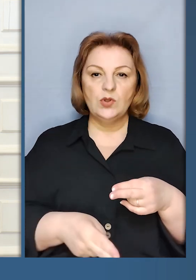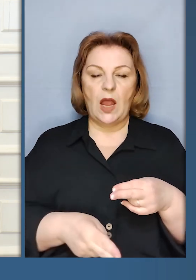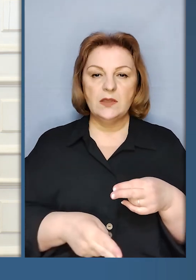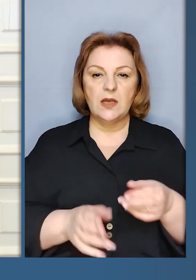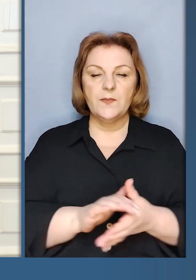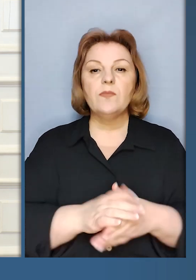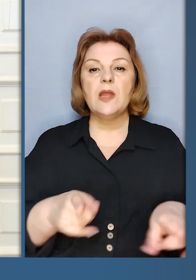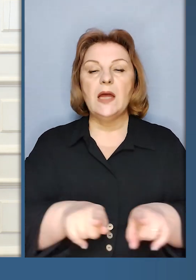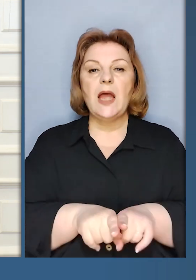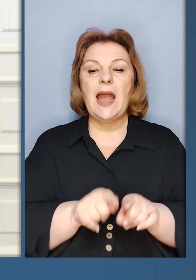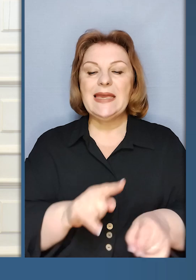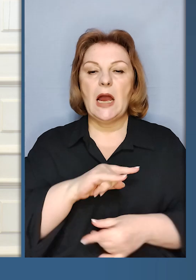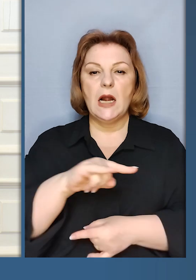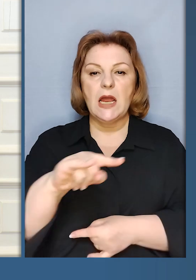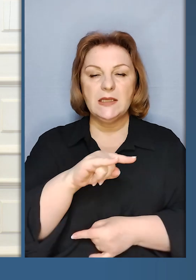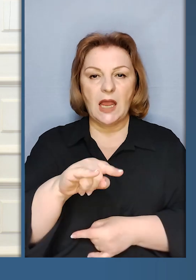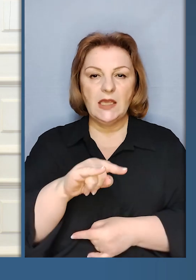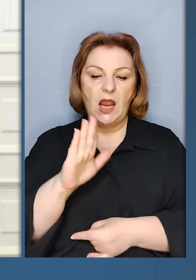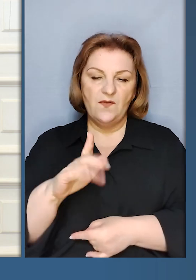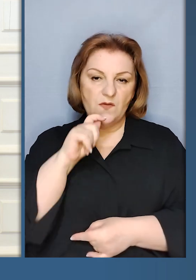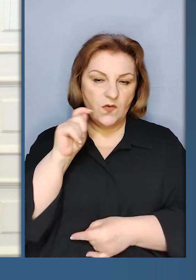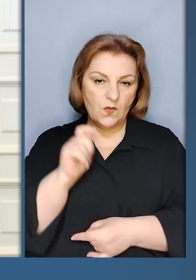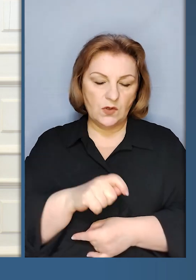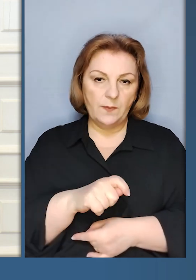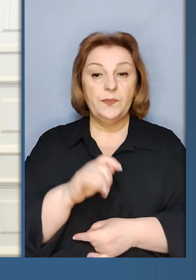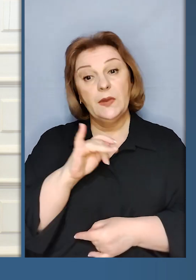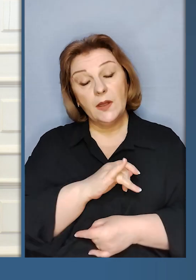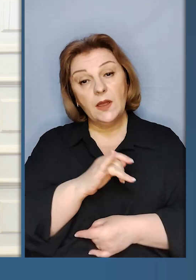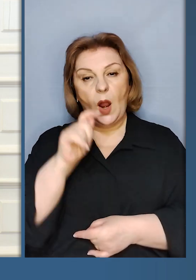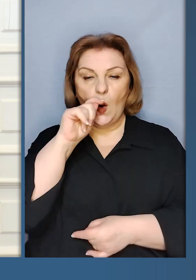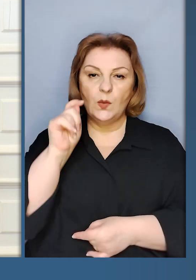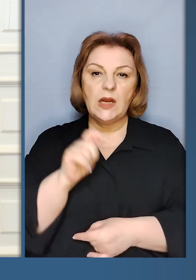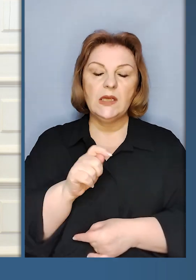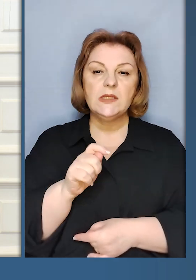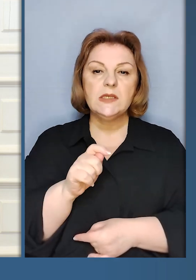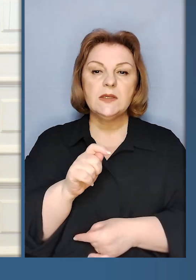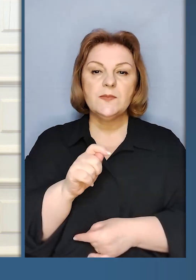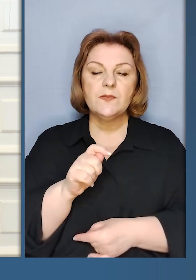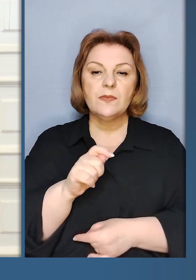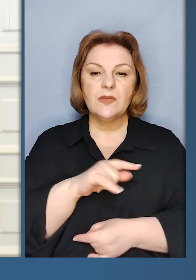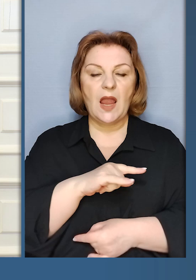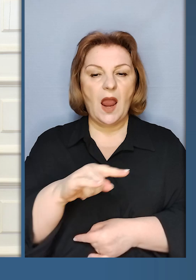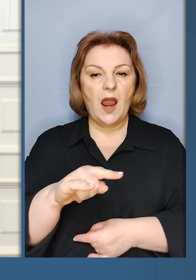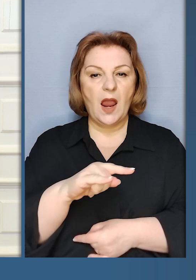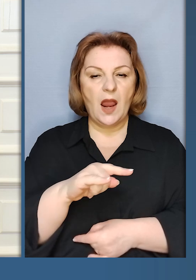остаточно таких літаків в Україні. І українські